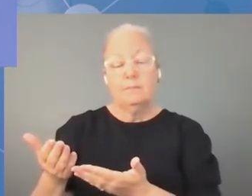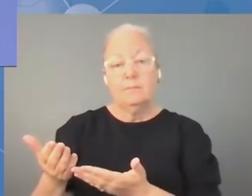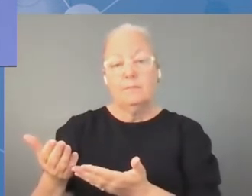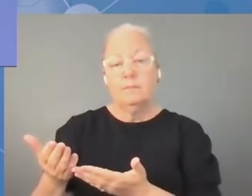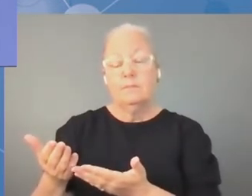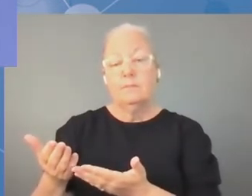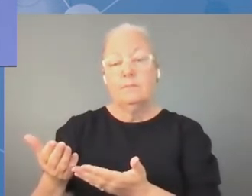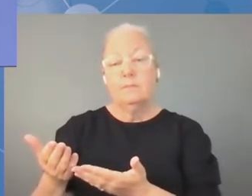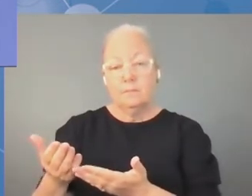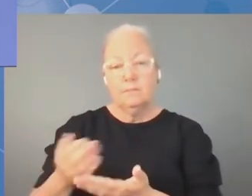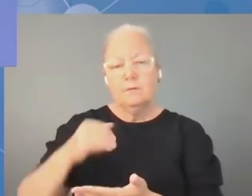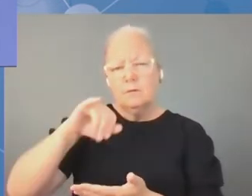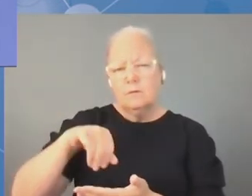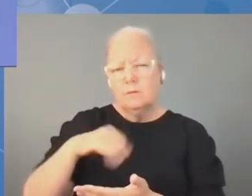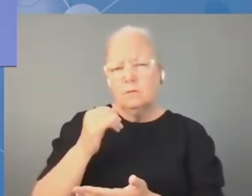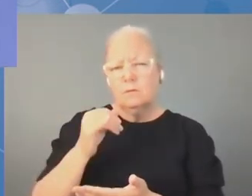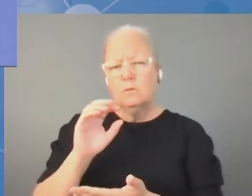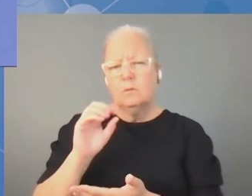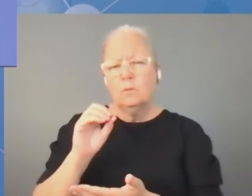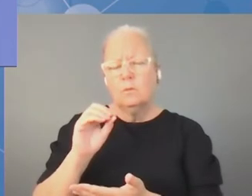kolejnej osobie, Jorge.